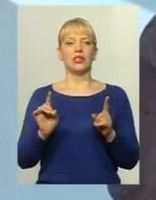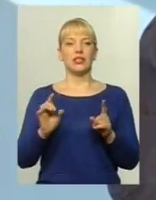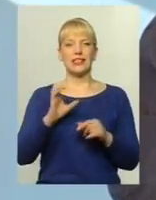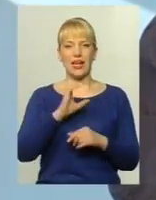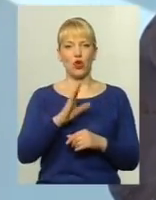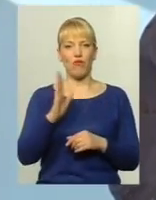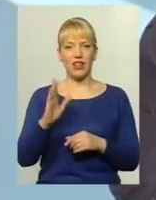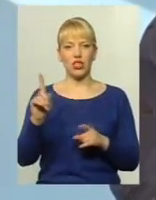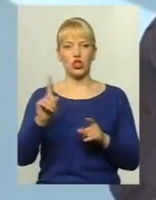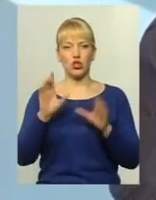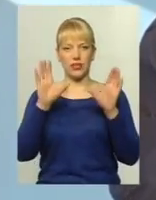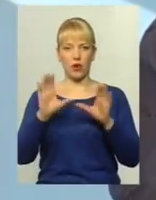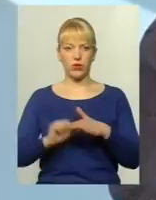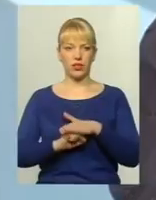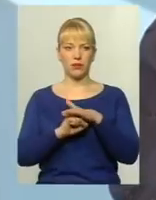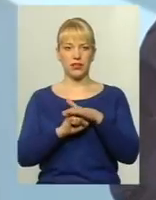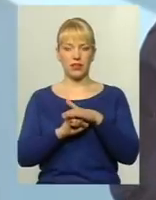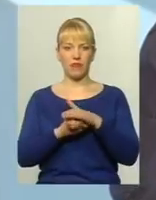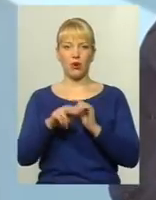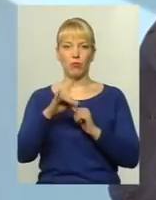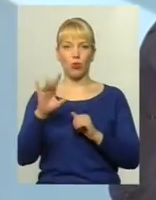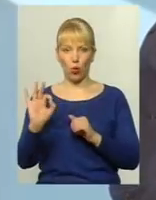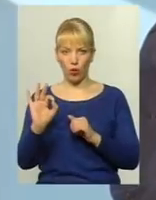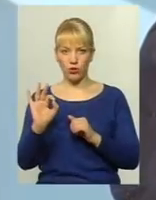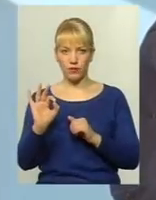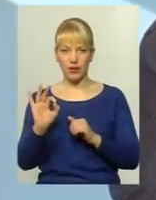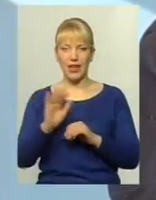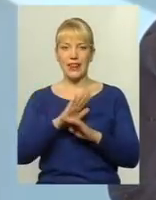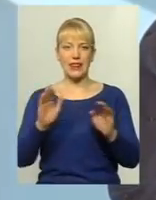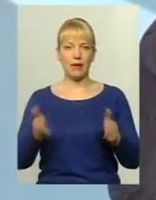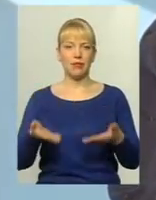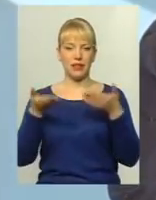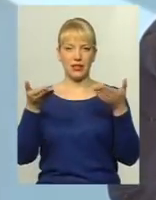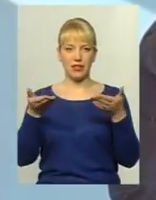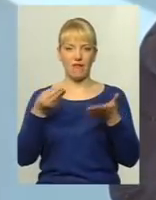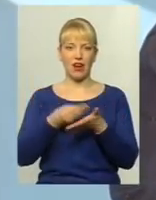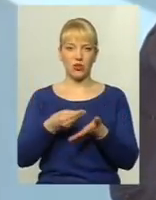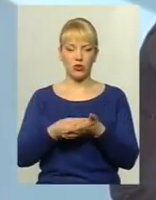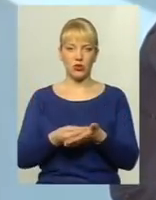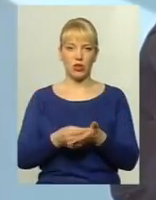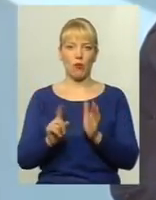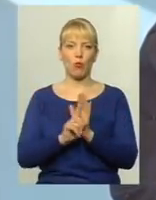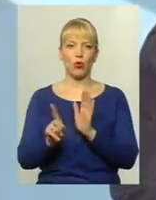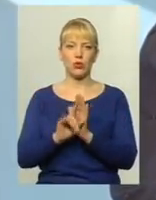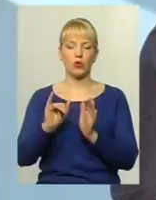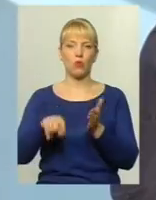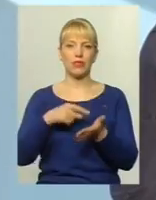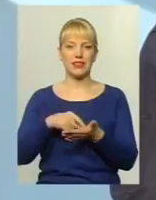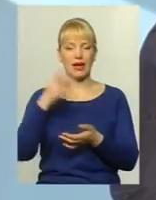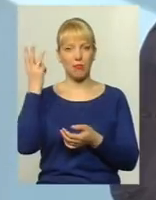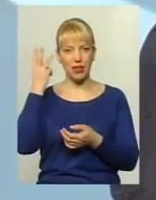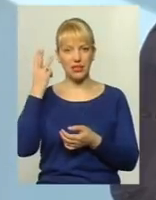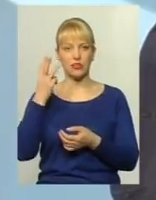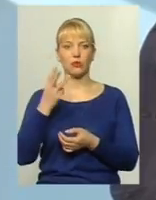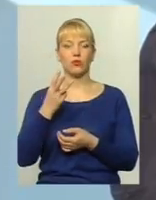Валерійовичу Законних підстав про непідняття вартості проїзду В місті Хмельницькому у